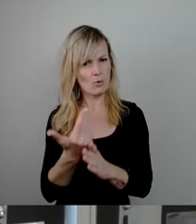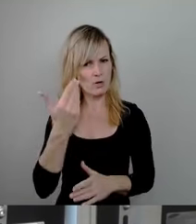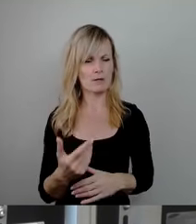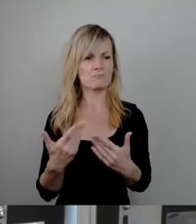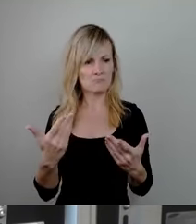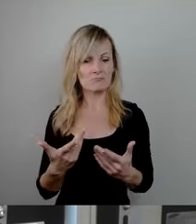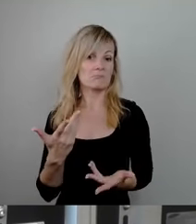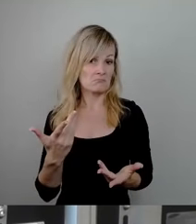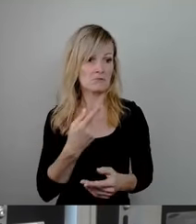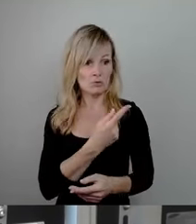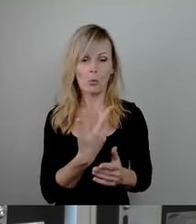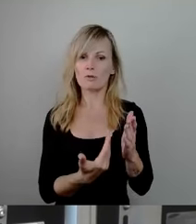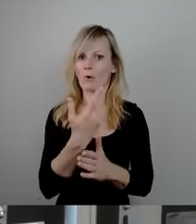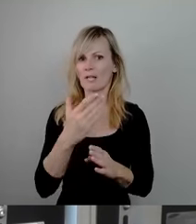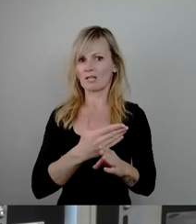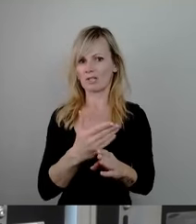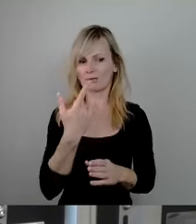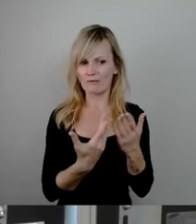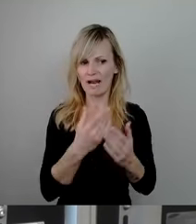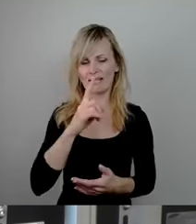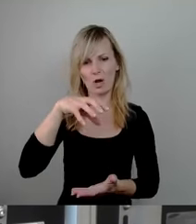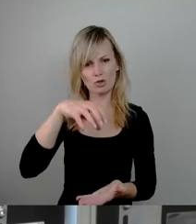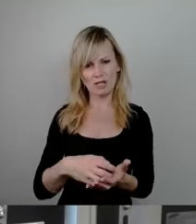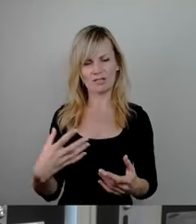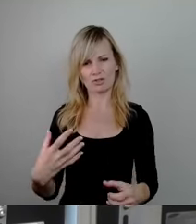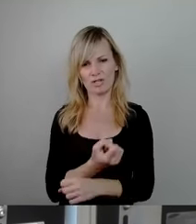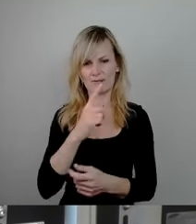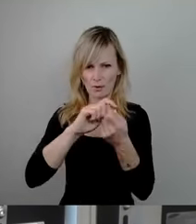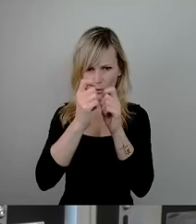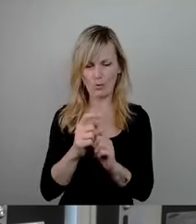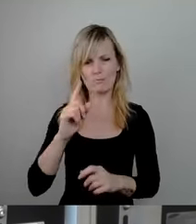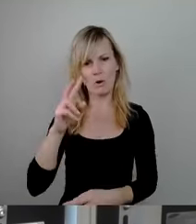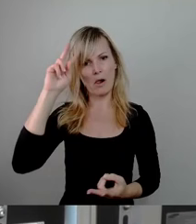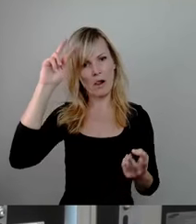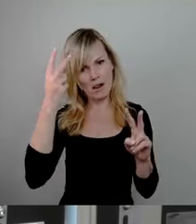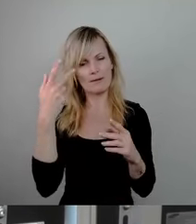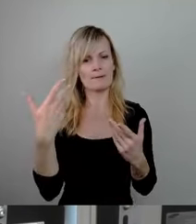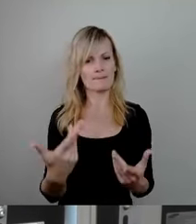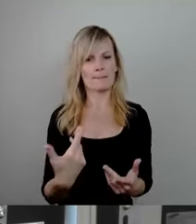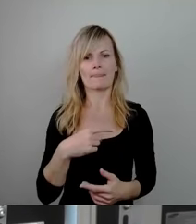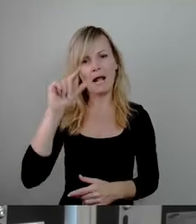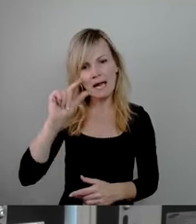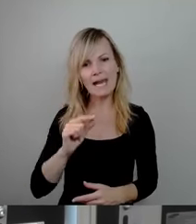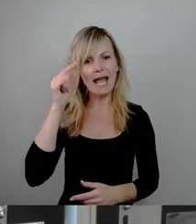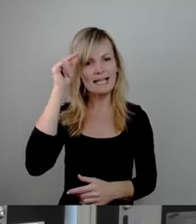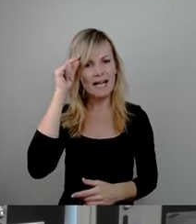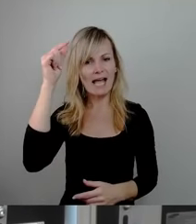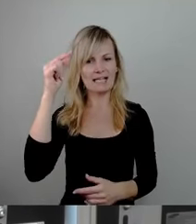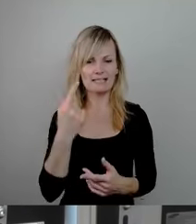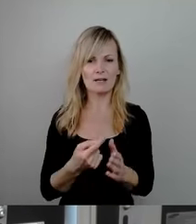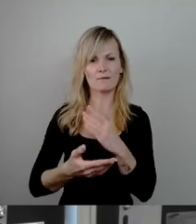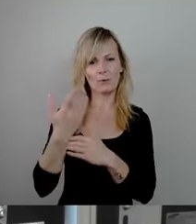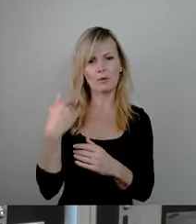und den ewigen Trott aus reaktionärem Kleingeist, mangelhafter Vergangenheitsbewältigung und